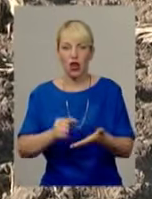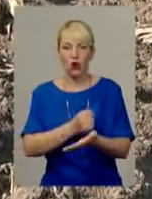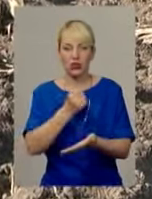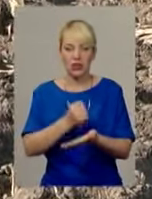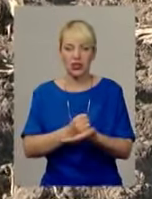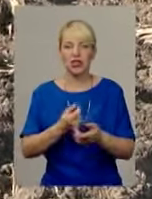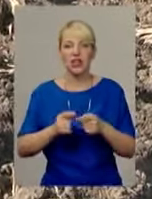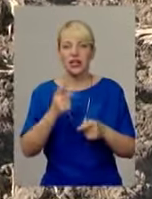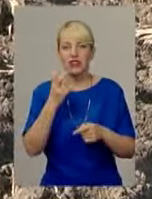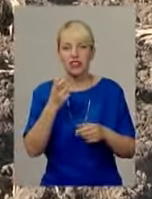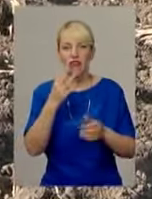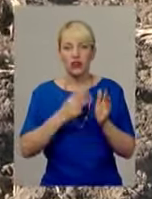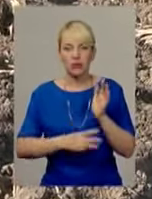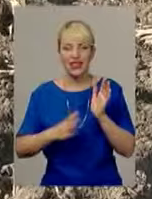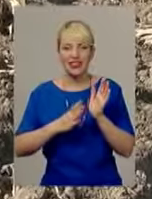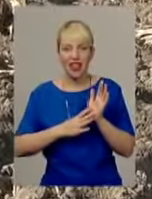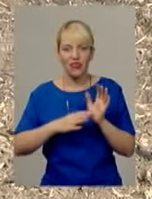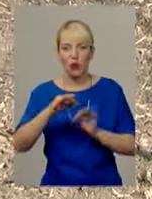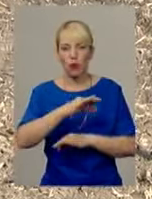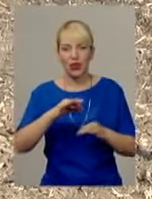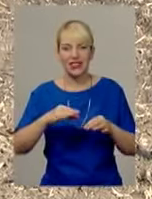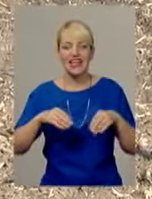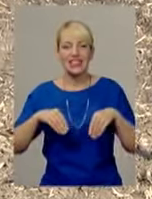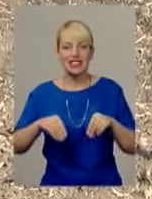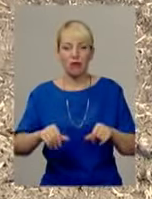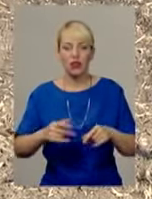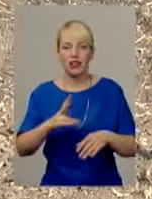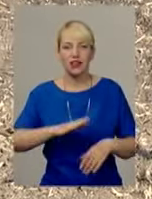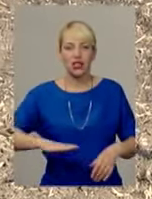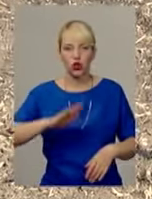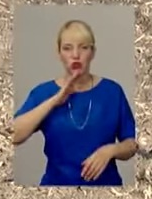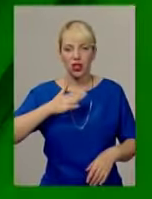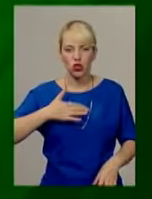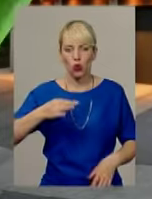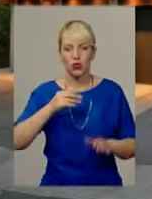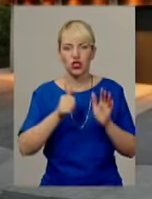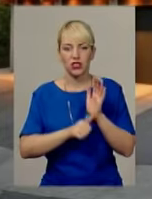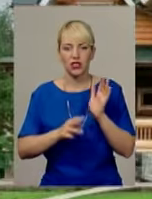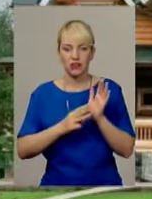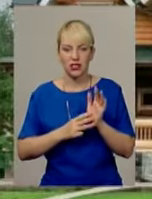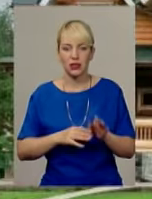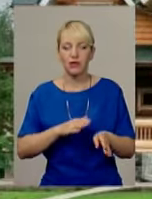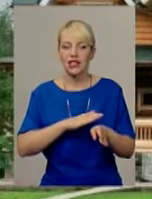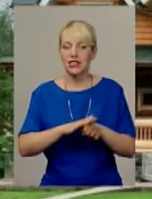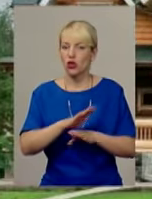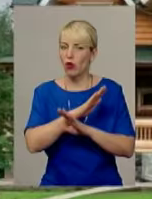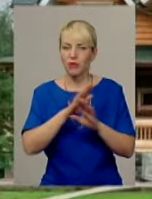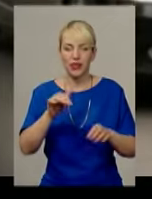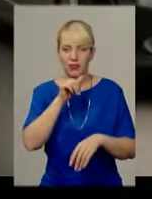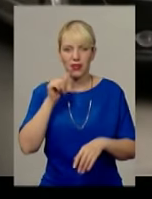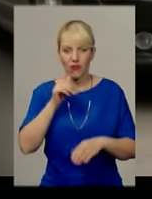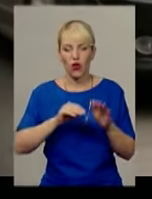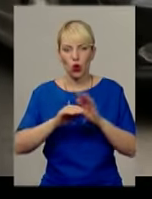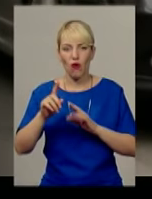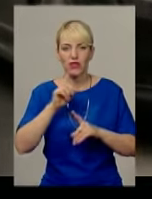288 проєктів земноустрою. Зокрема, на території нашої області таких рішень – 68. Цілком не таємно. Верховна Рада